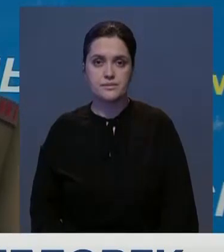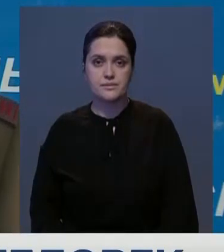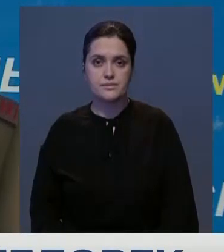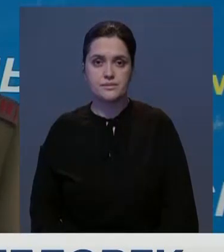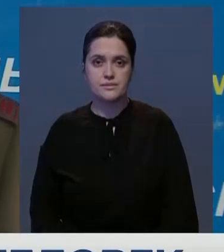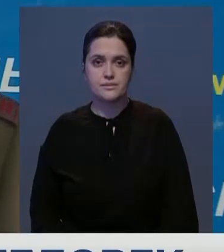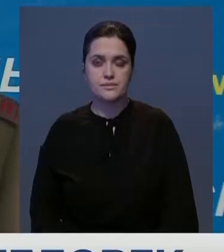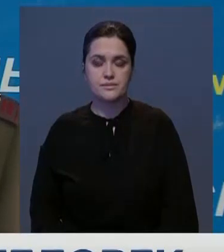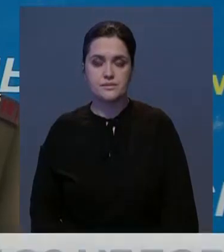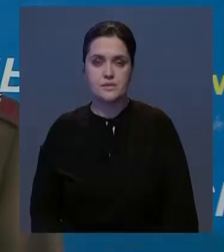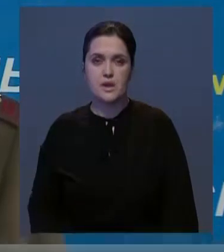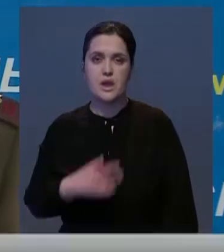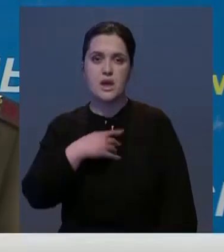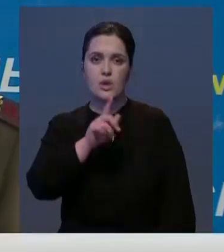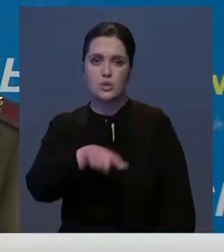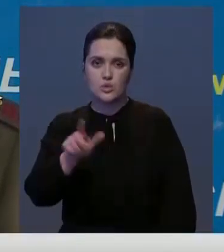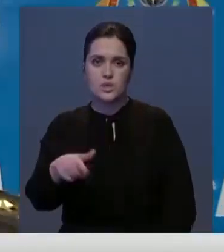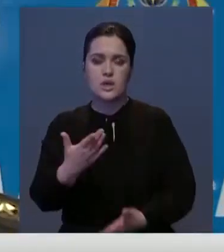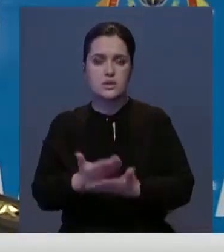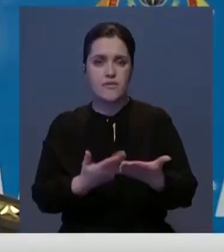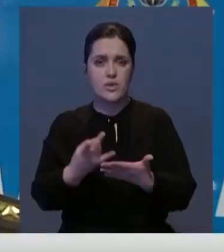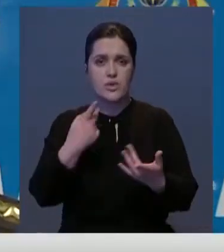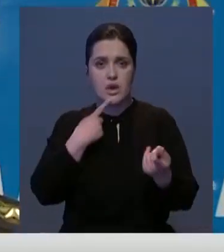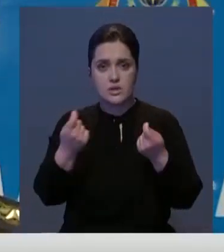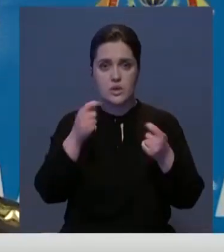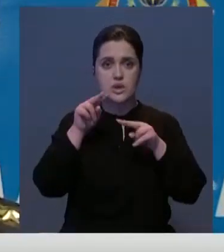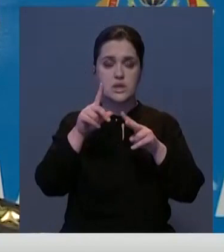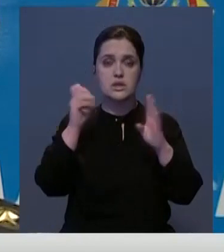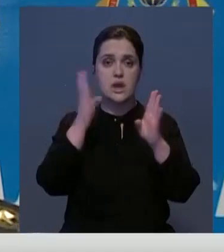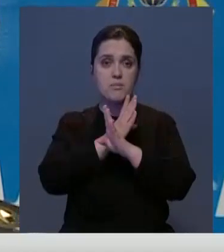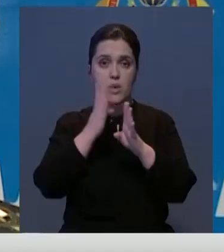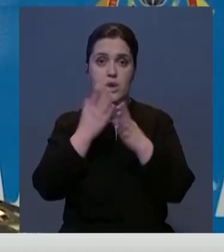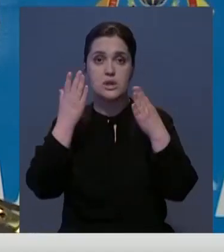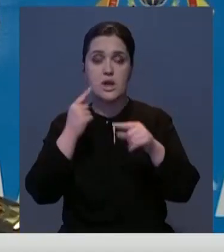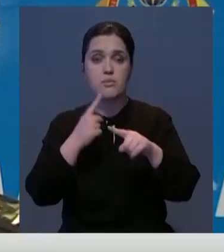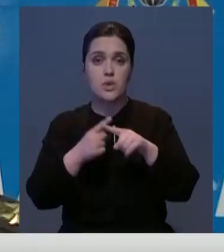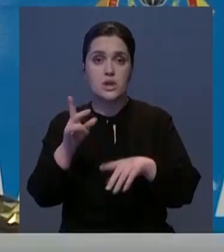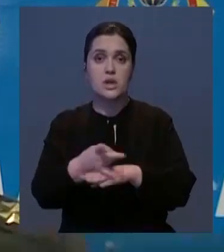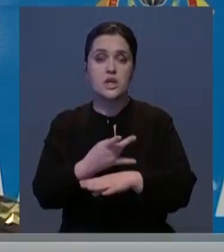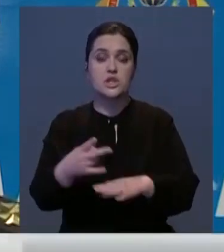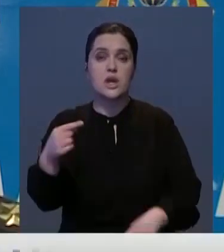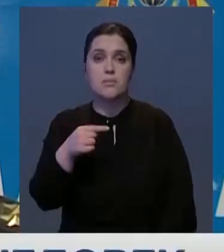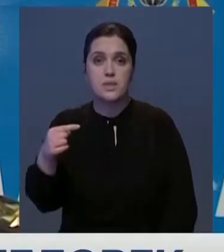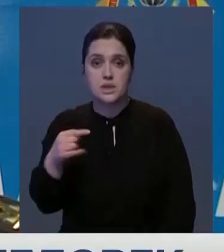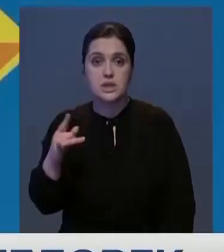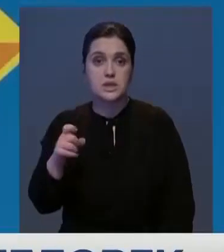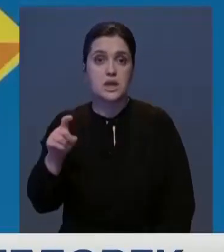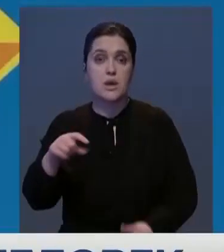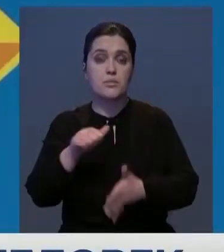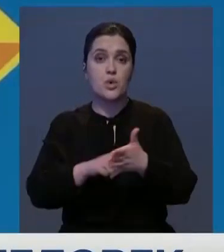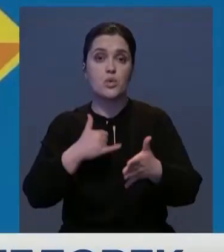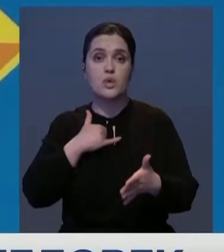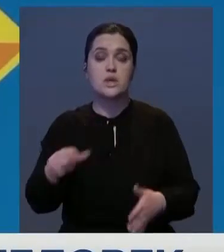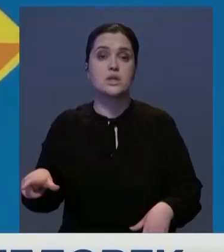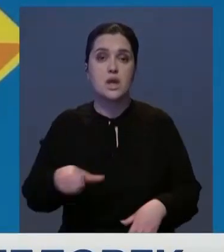Нашим жителям я советовал, чтобы все-таки они следили за погодой. Дневная температура у плюсовая, ночные минусовые. И из-за этого у нас на дорогах